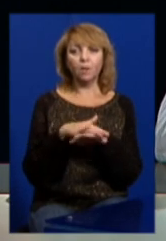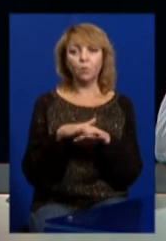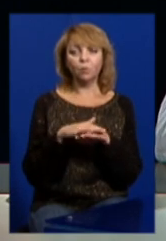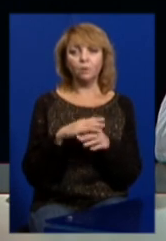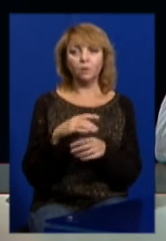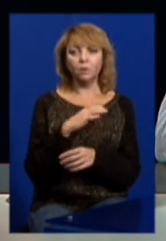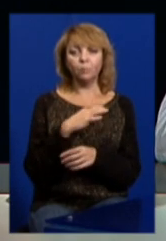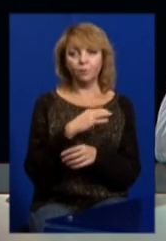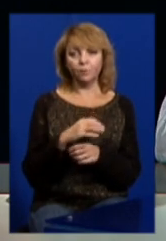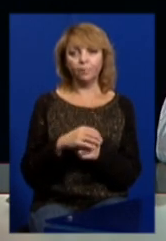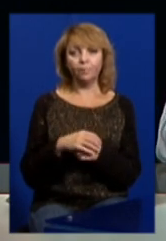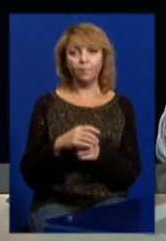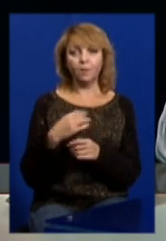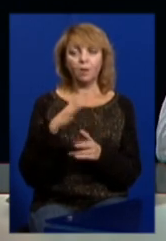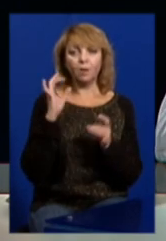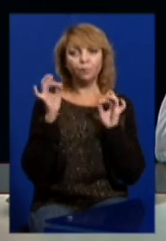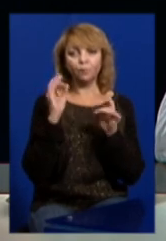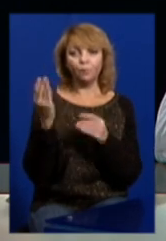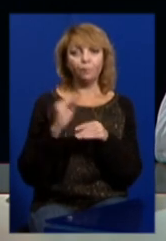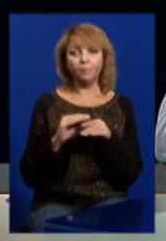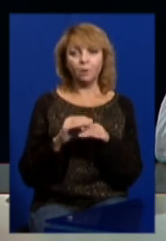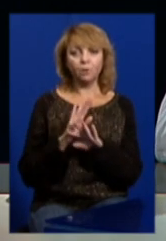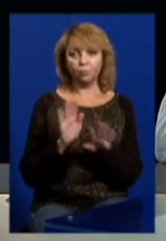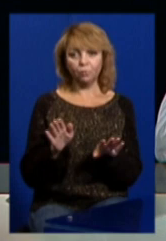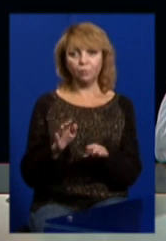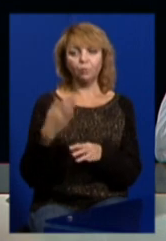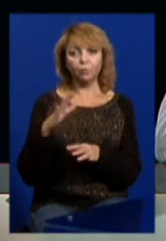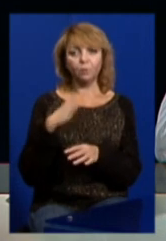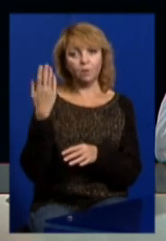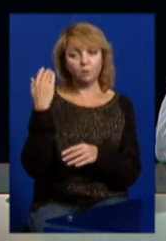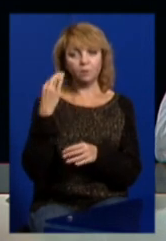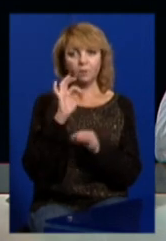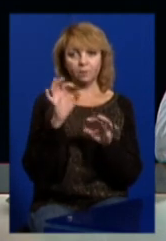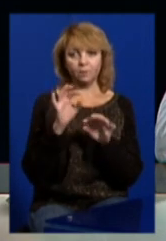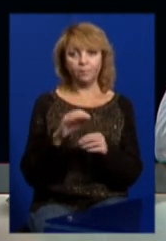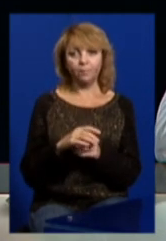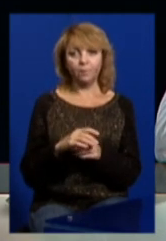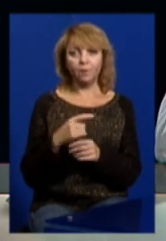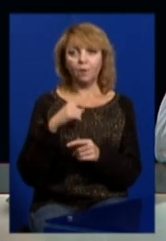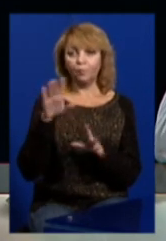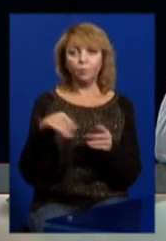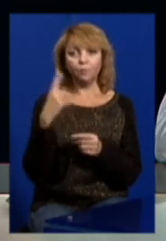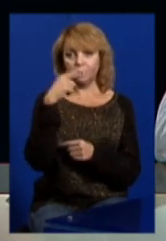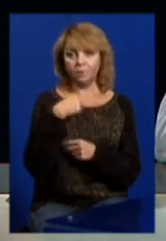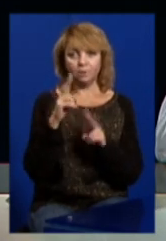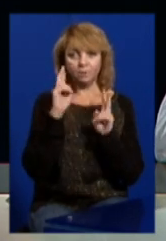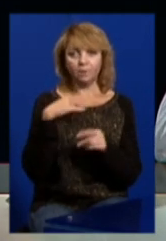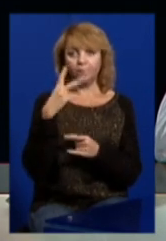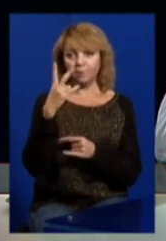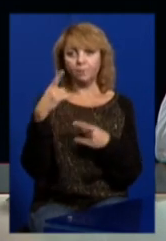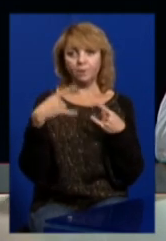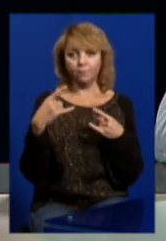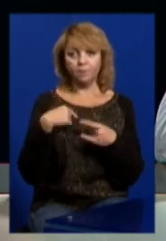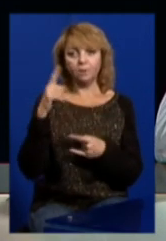озвучувати його прізвище. Воно вже озвучено було. Якого я взагалі не знаю. Я його бачив по